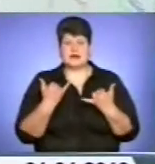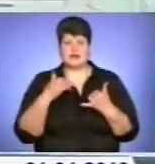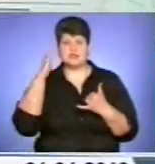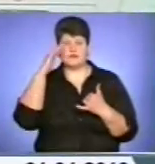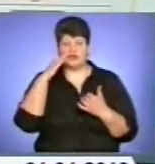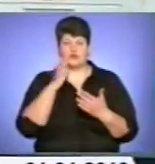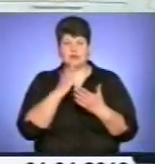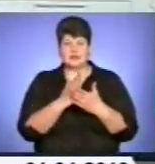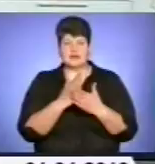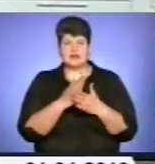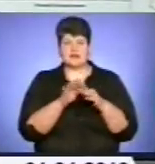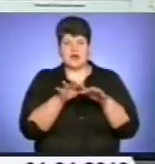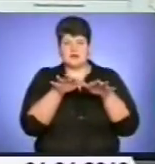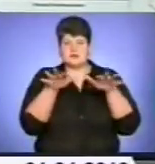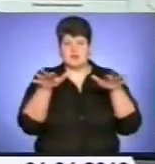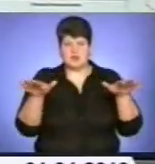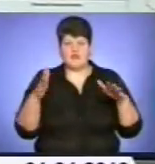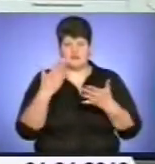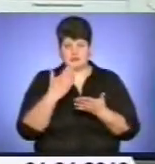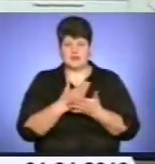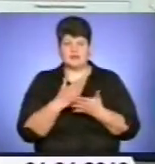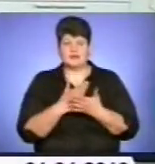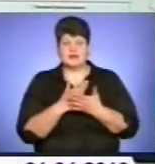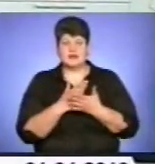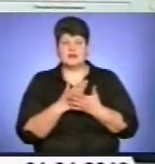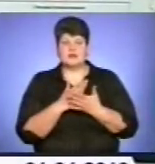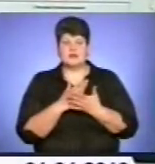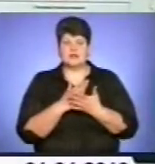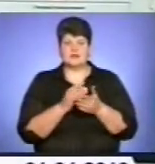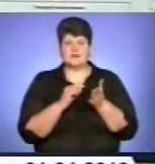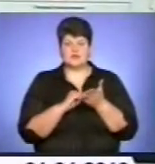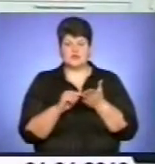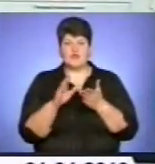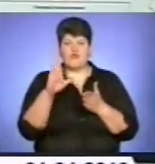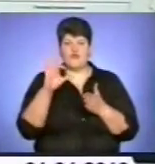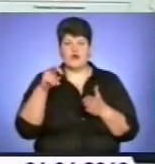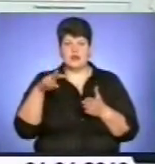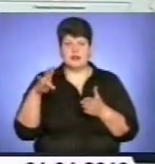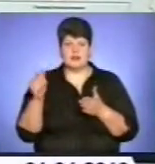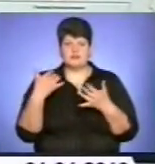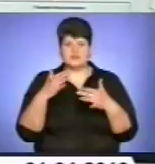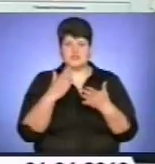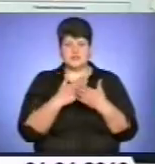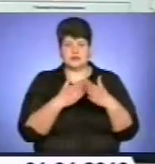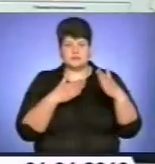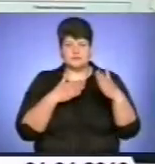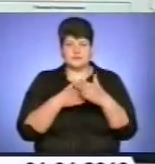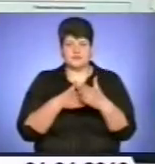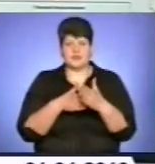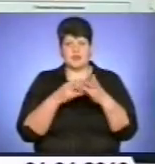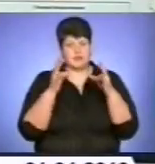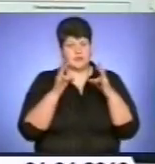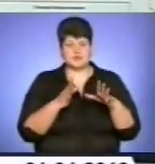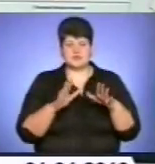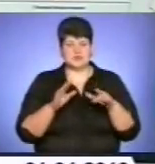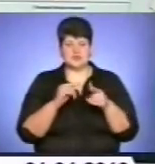знаходиться на заплаві товстим шаром, вже відмічається на території Волині досягнення певних небезпечних